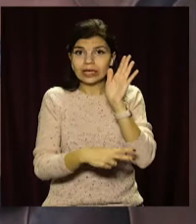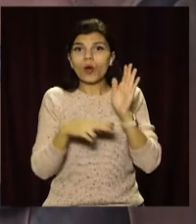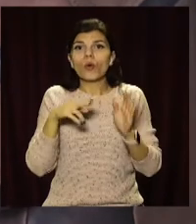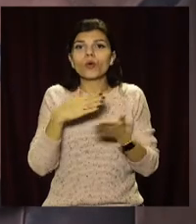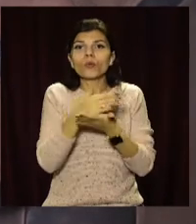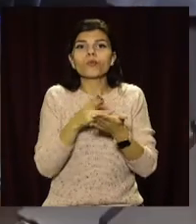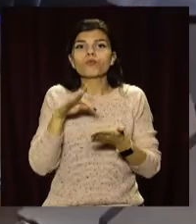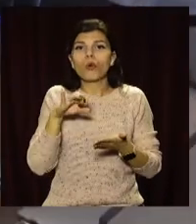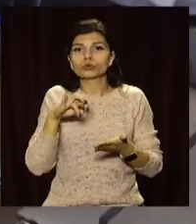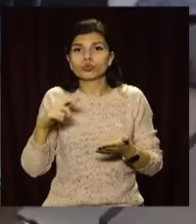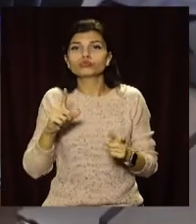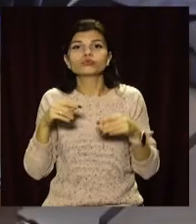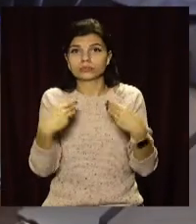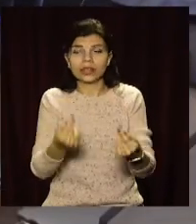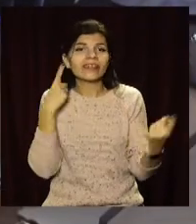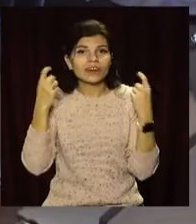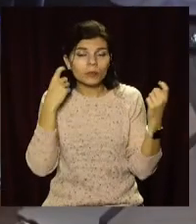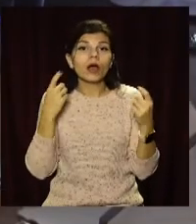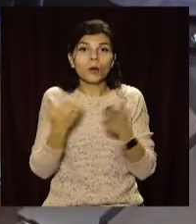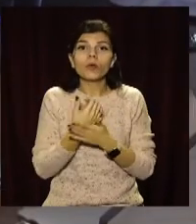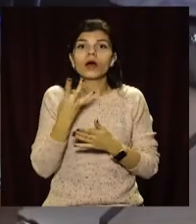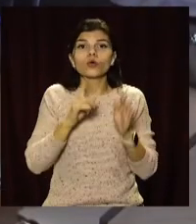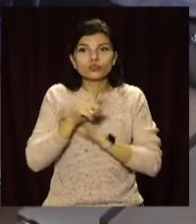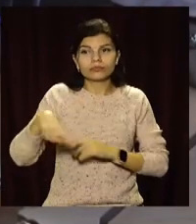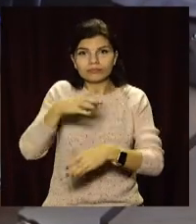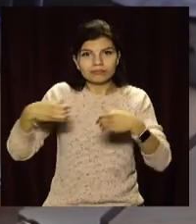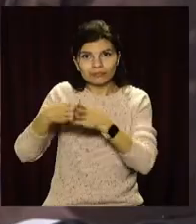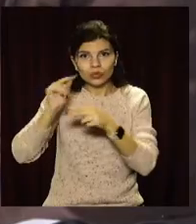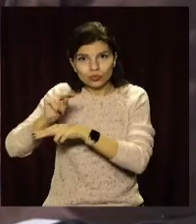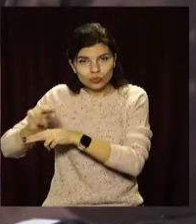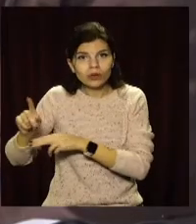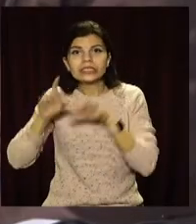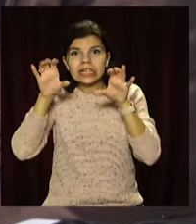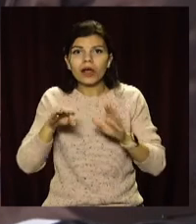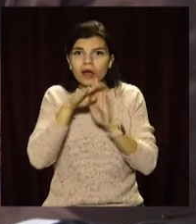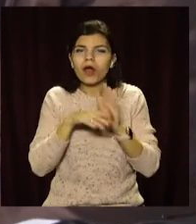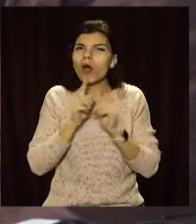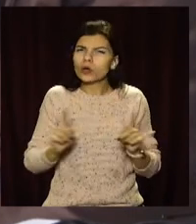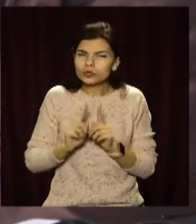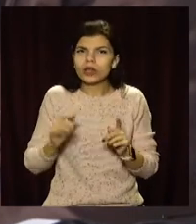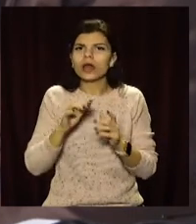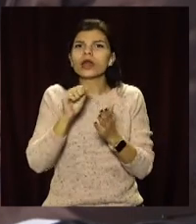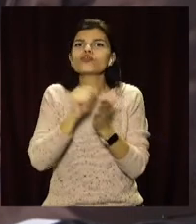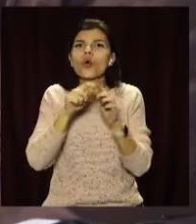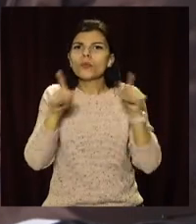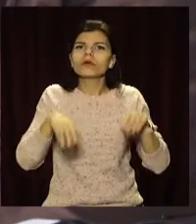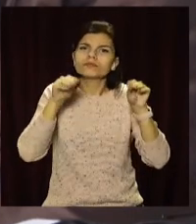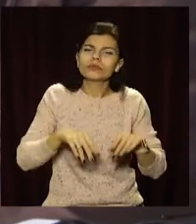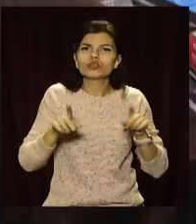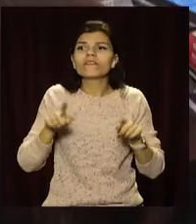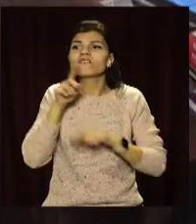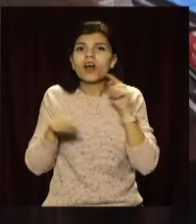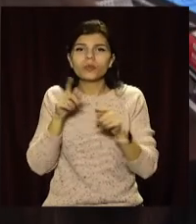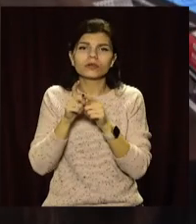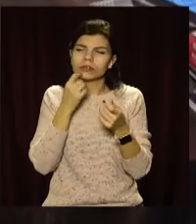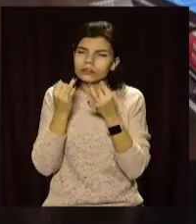Щоб оперативно надавати клієнтам інформацію, розповідає, треба знати і особливості законодавства, і документу обігу. Задати усі питання, що